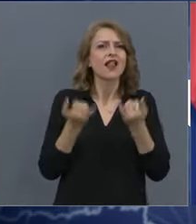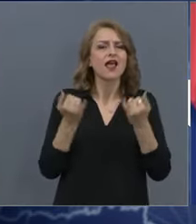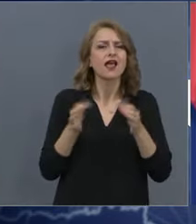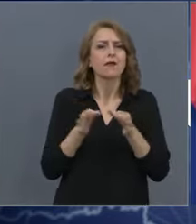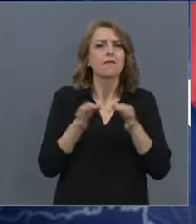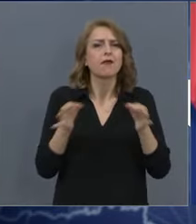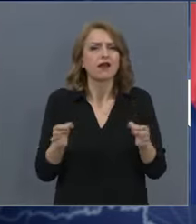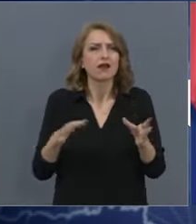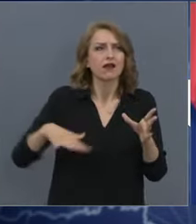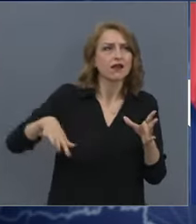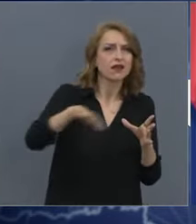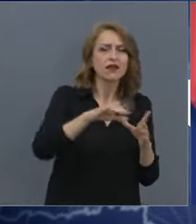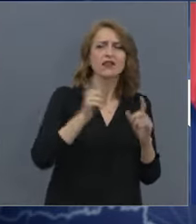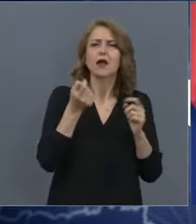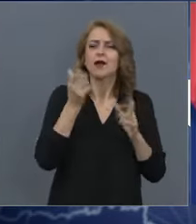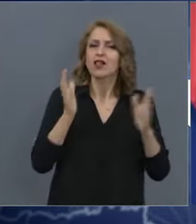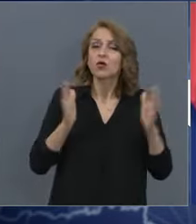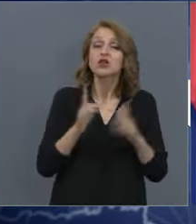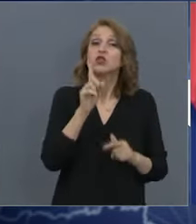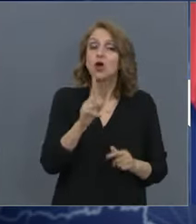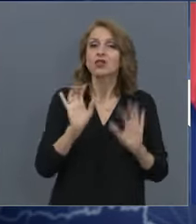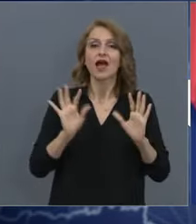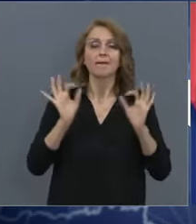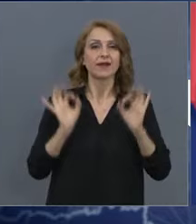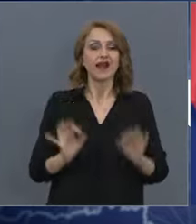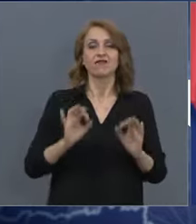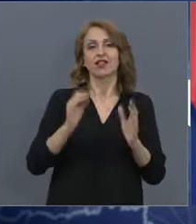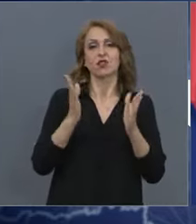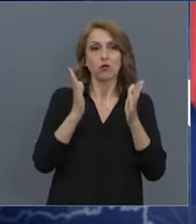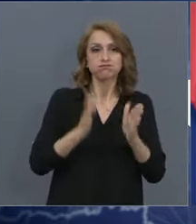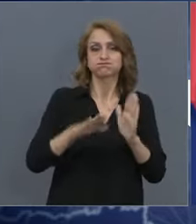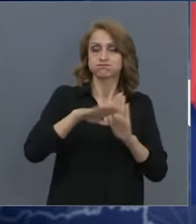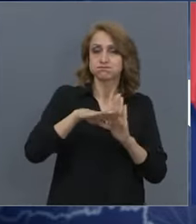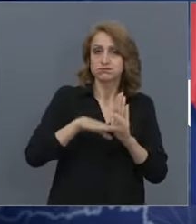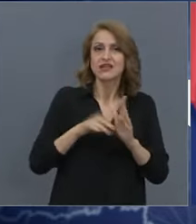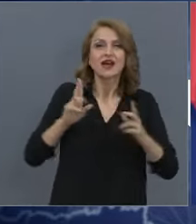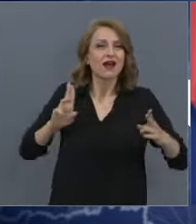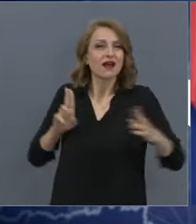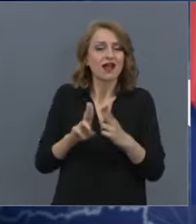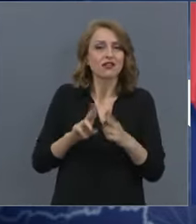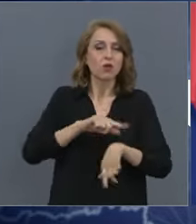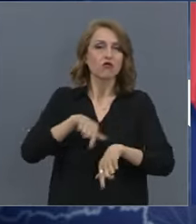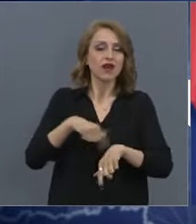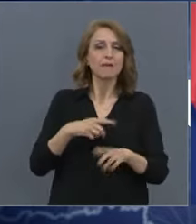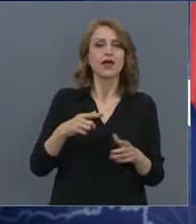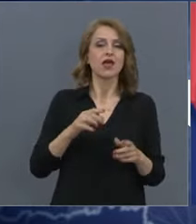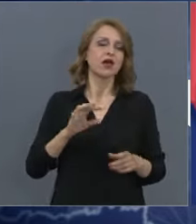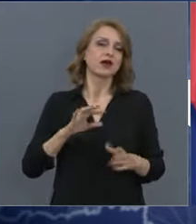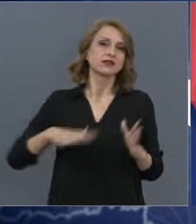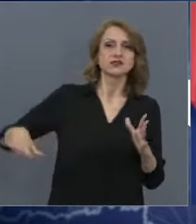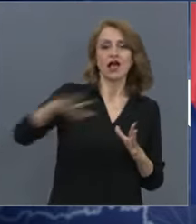ограничение, най-правилно поставени, за най-кратко време са в България.